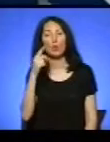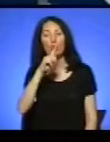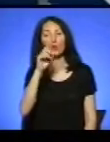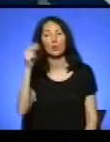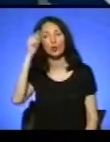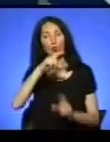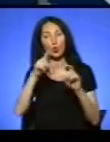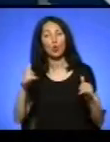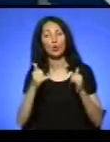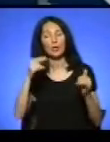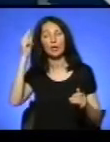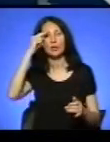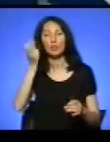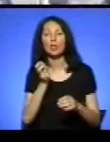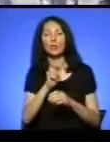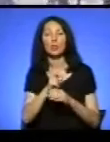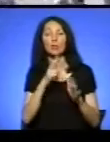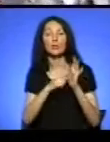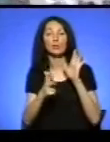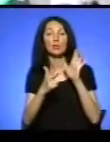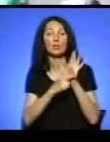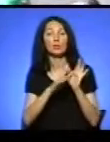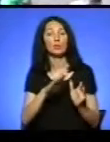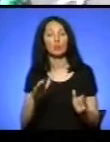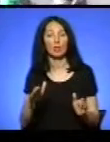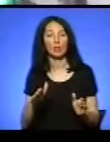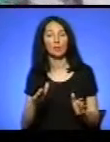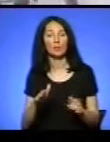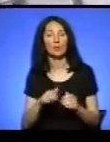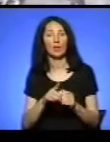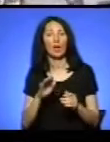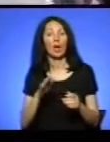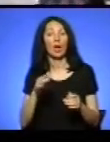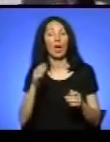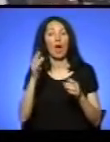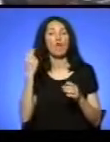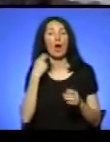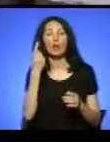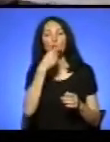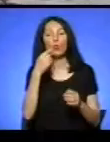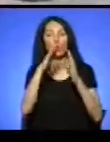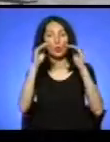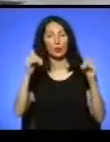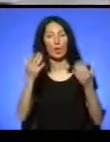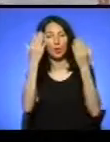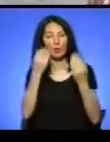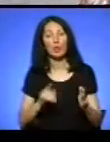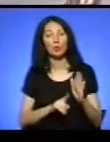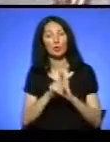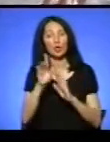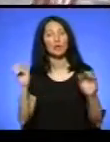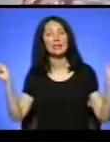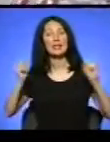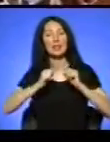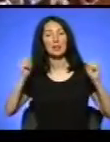на навчання прийшли 88 дітей. День в англомовному таборі «Гоукемп» розпочинається з розминки на подвір'ї школи.